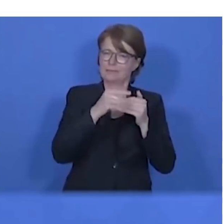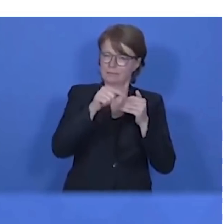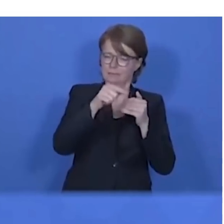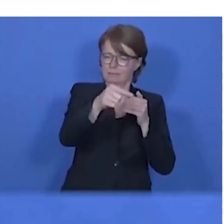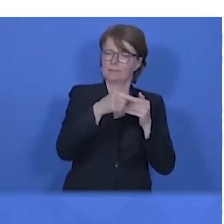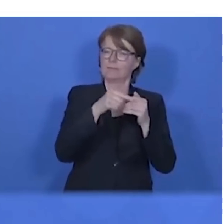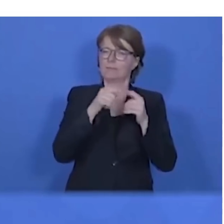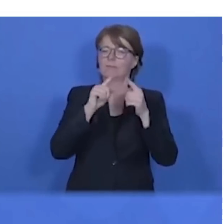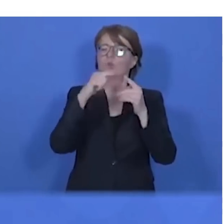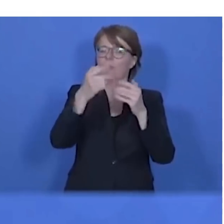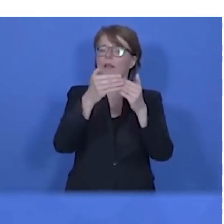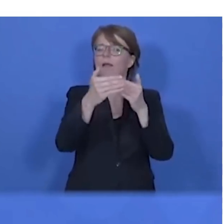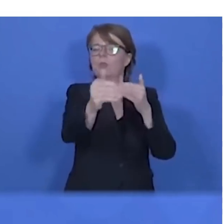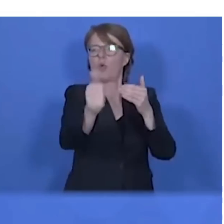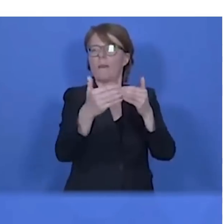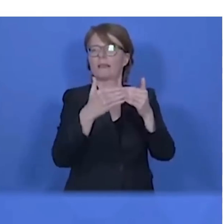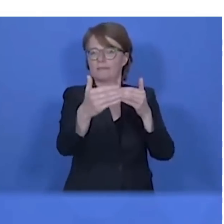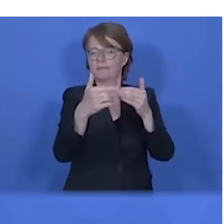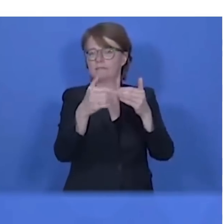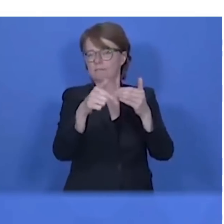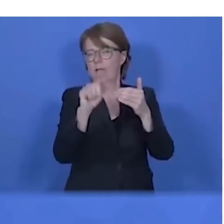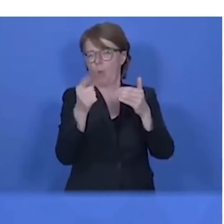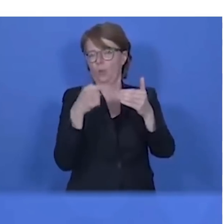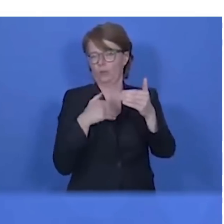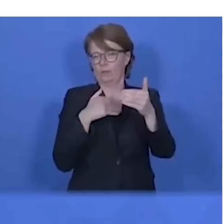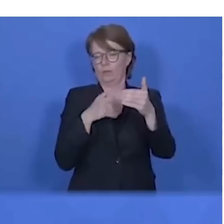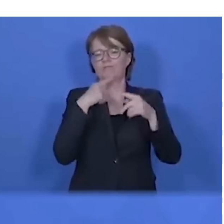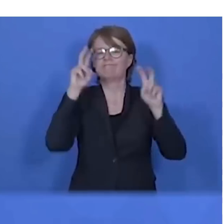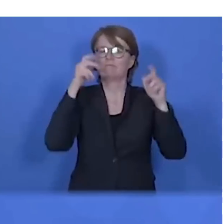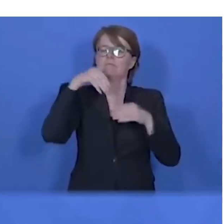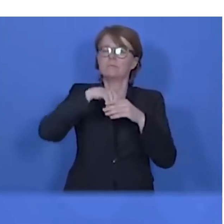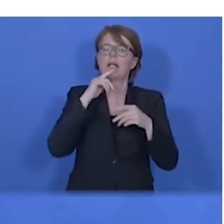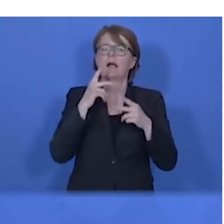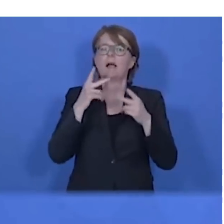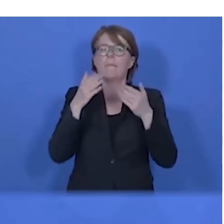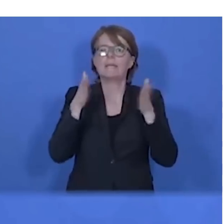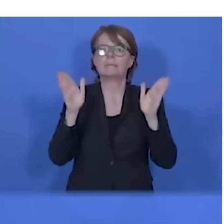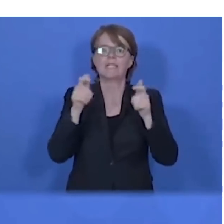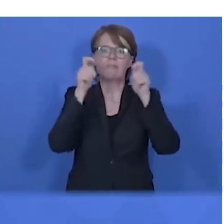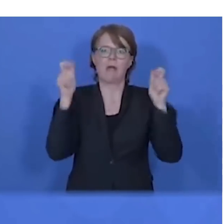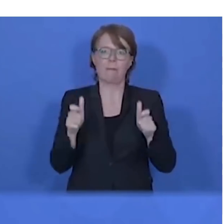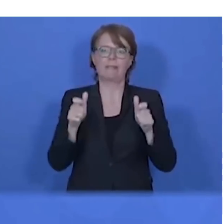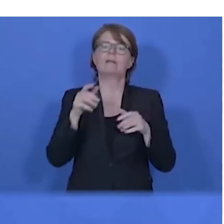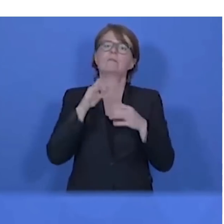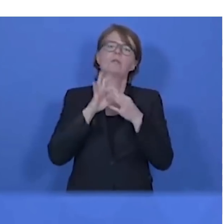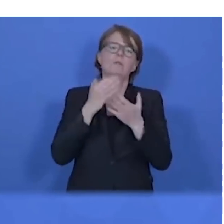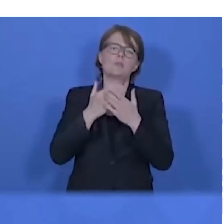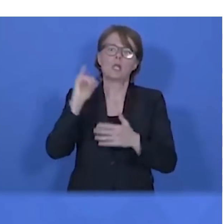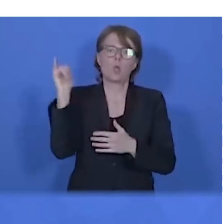nicht genau festgelegt, dann auch Perspektiven und Rahmenbedingungen für die schrittweise Öffnung von Gastronomie und